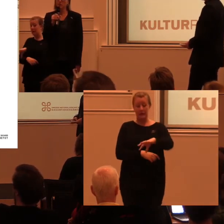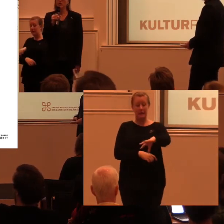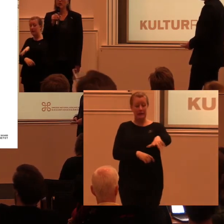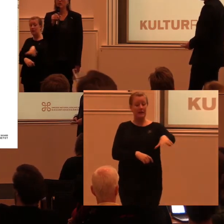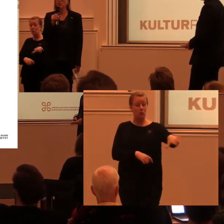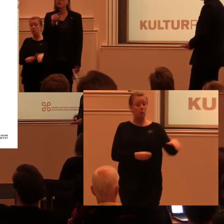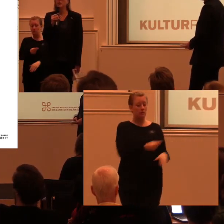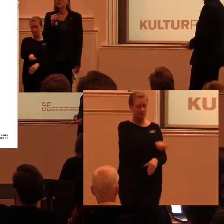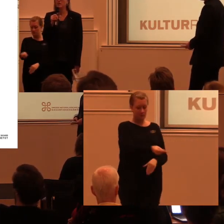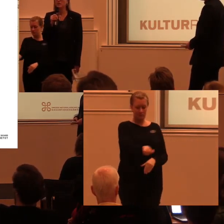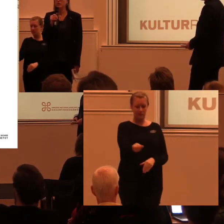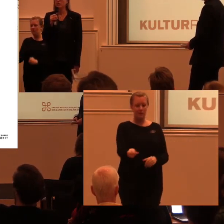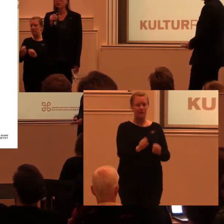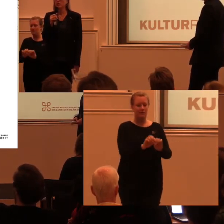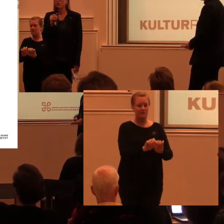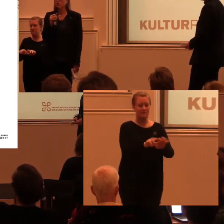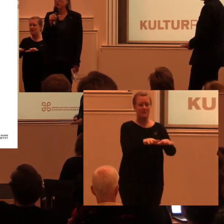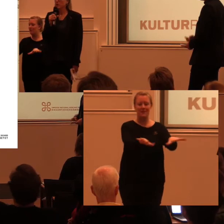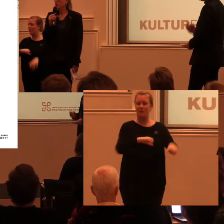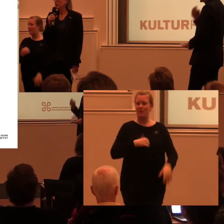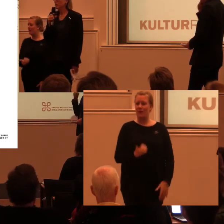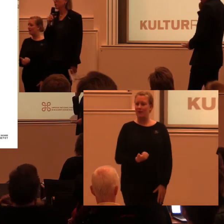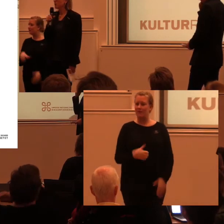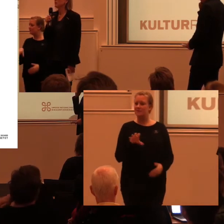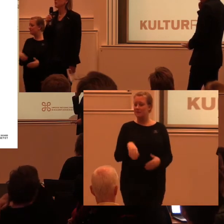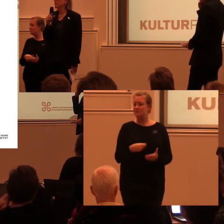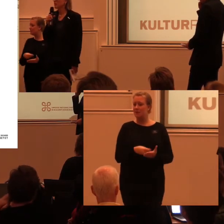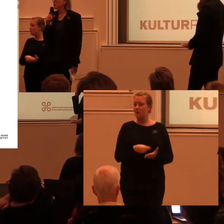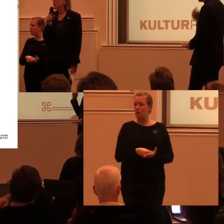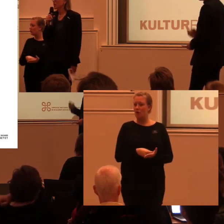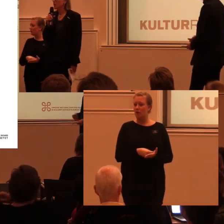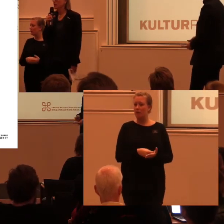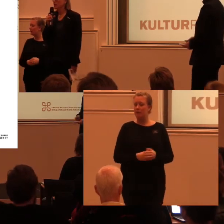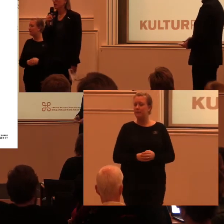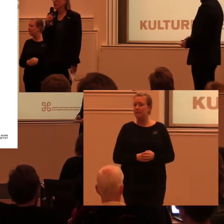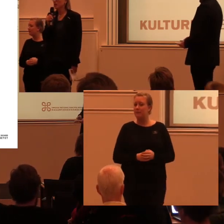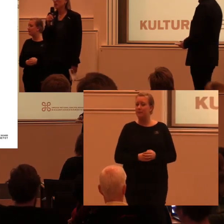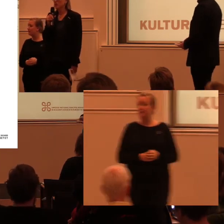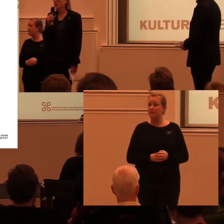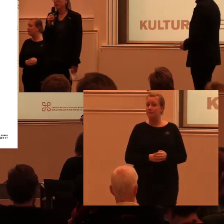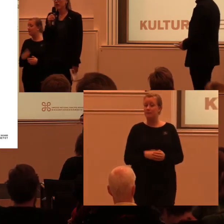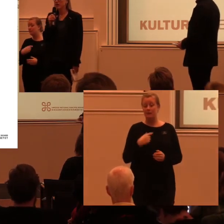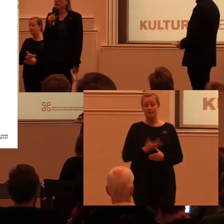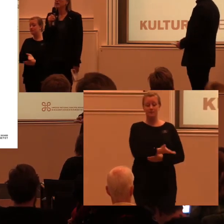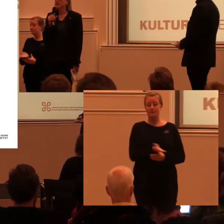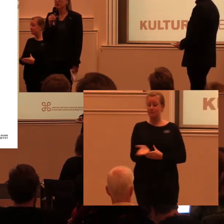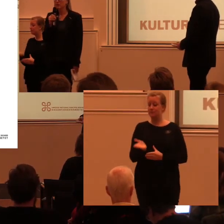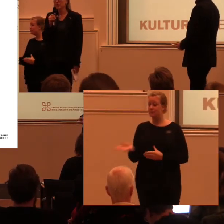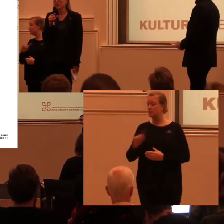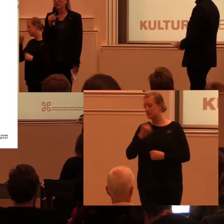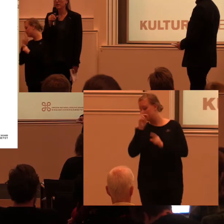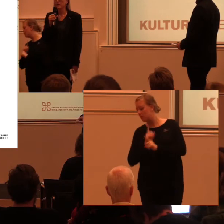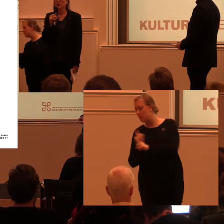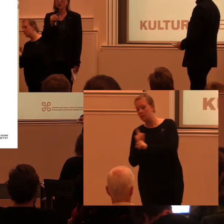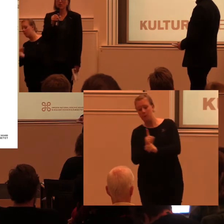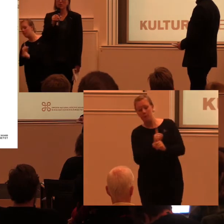sin tur fördelar statliga statsbidrag. Och vi följer upp bidragen och arbetet